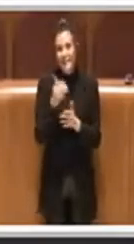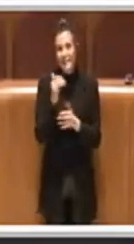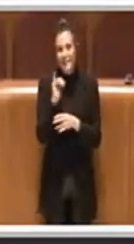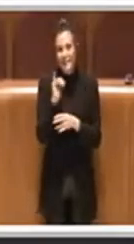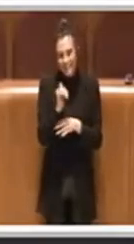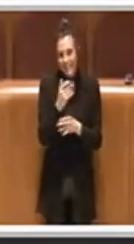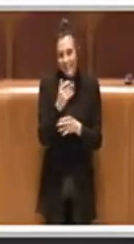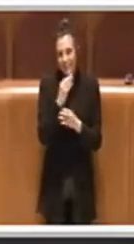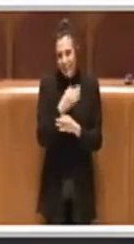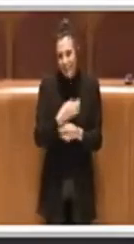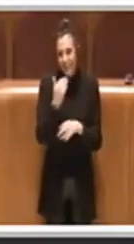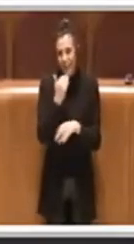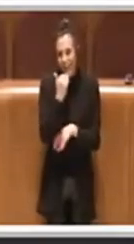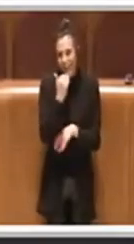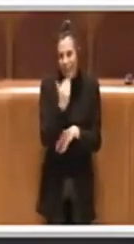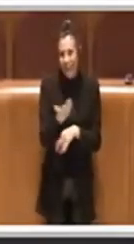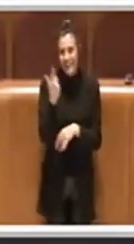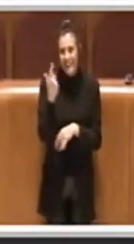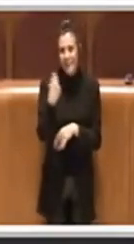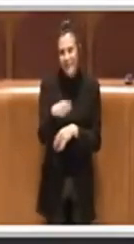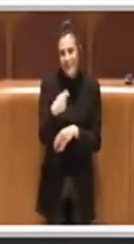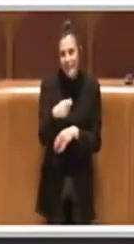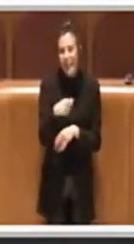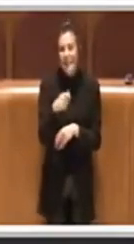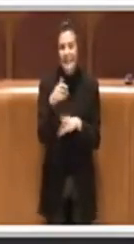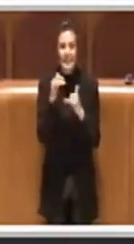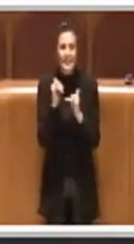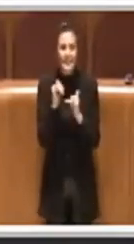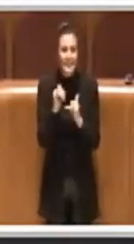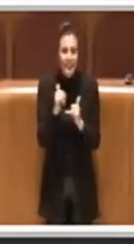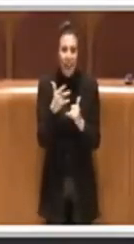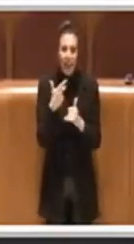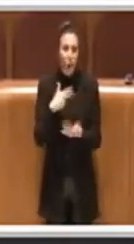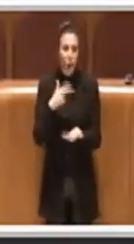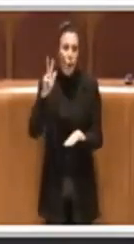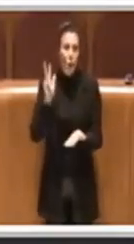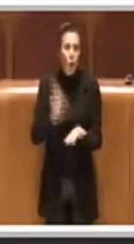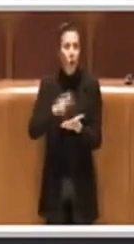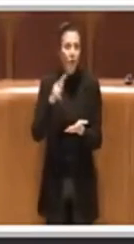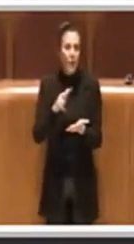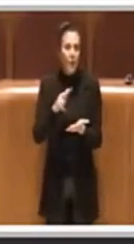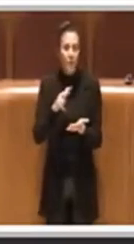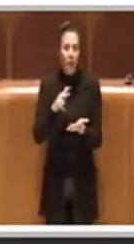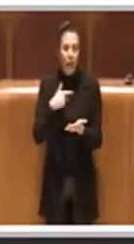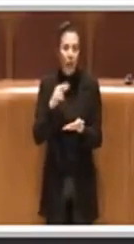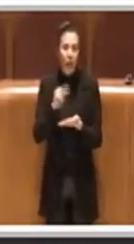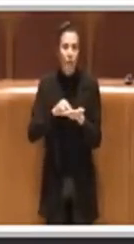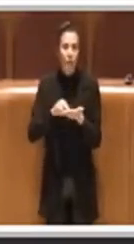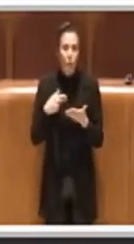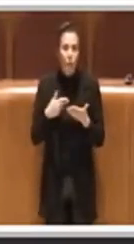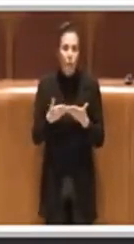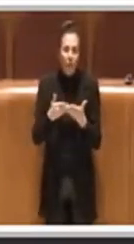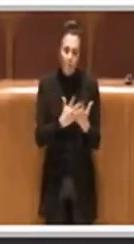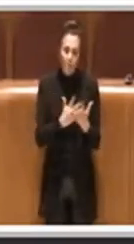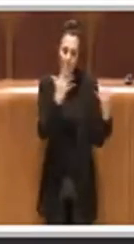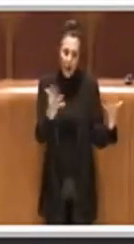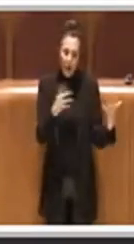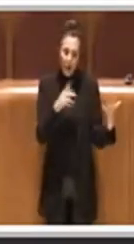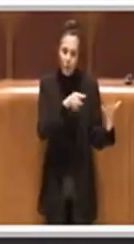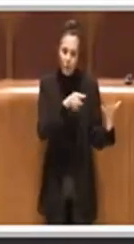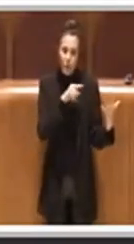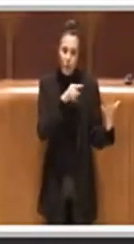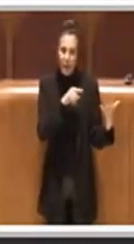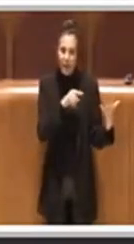Sì, va bene, la ringrazio Presidente. Sì, per confermare il voto favorevole della maggioranza